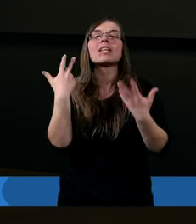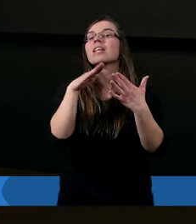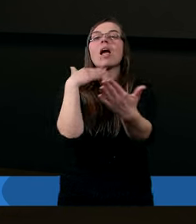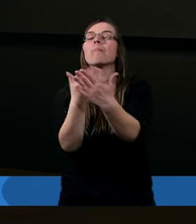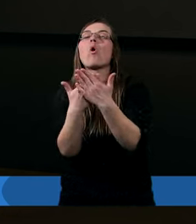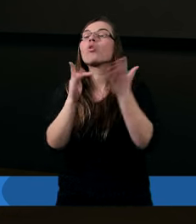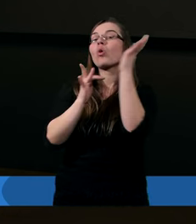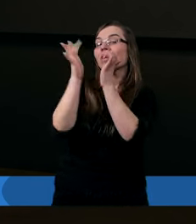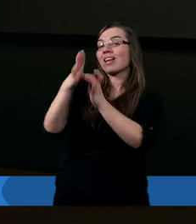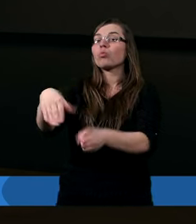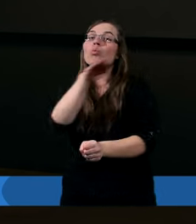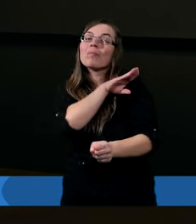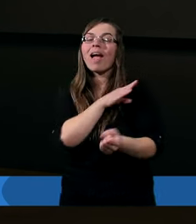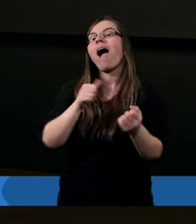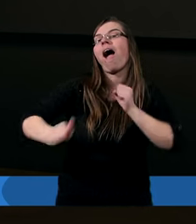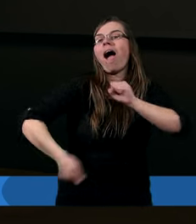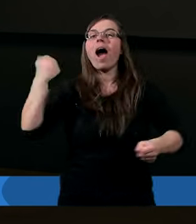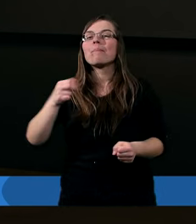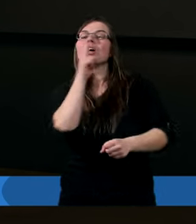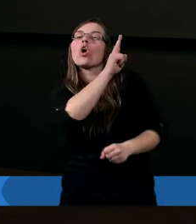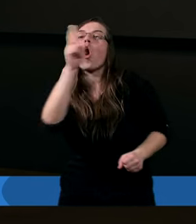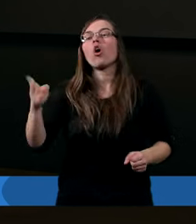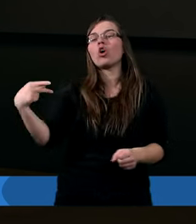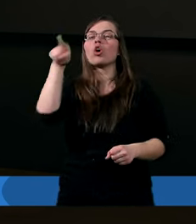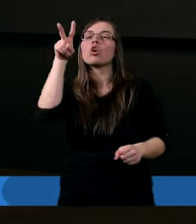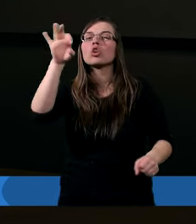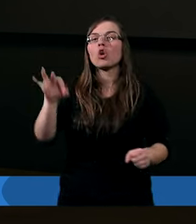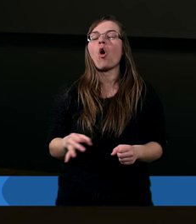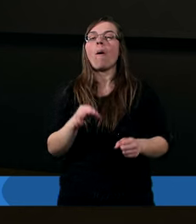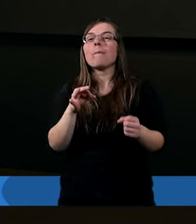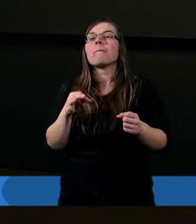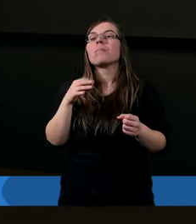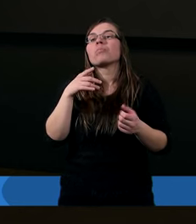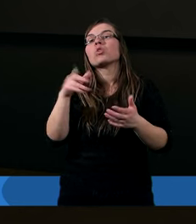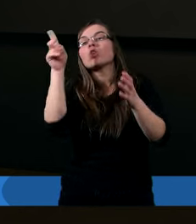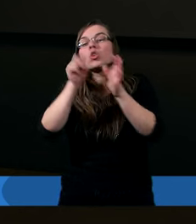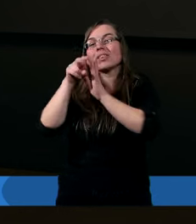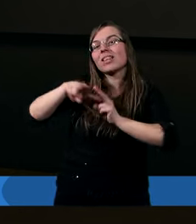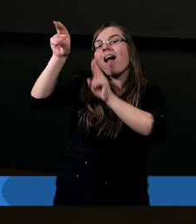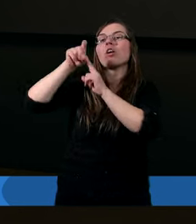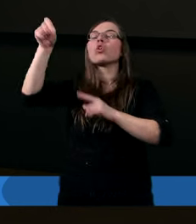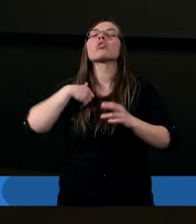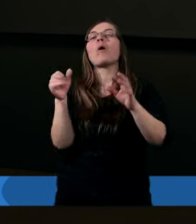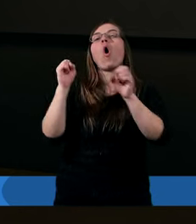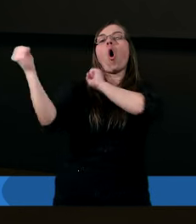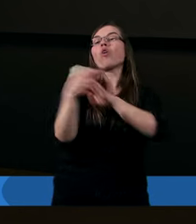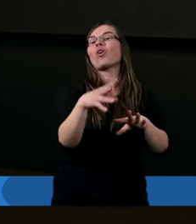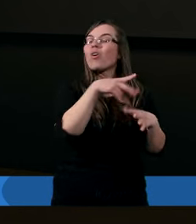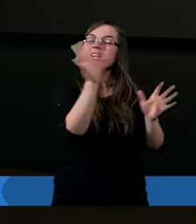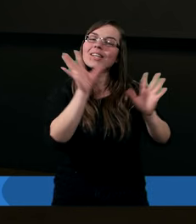po to umierał, aby kogoś, kto chce do Niego należy odtrącić.